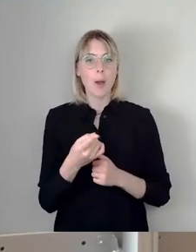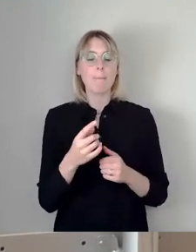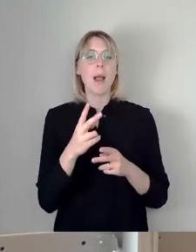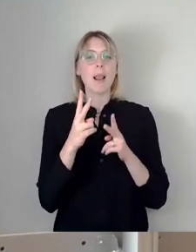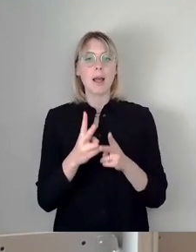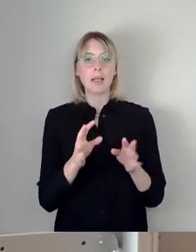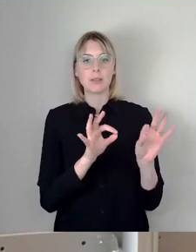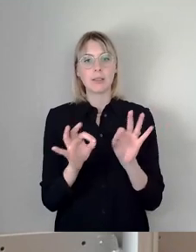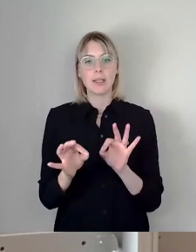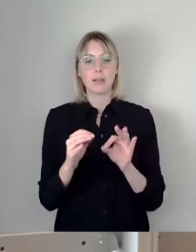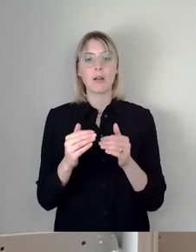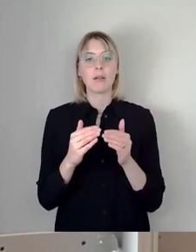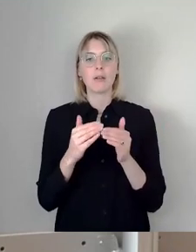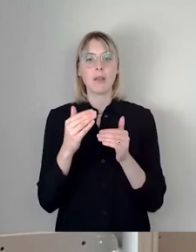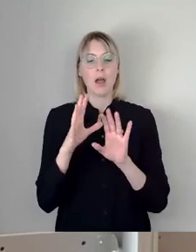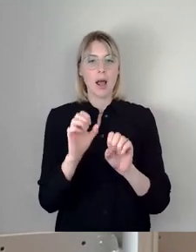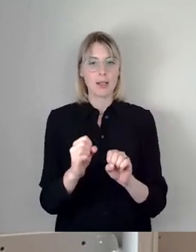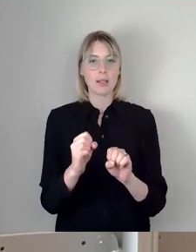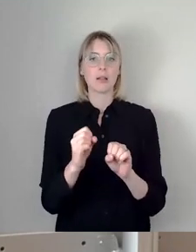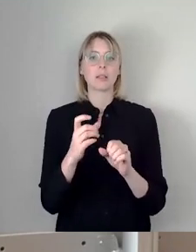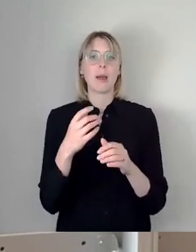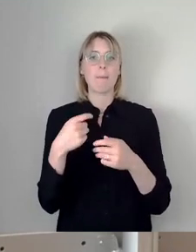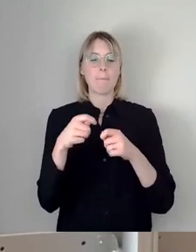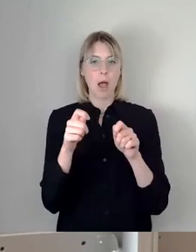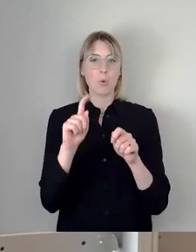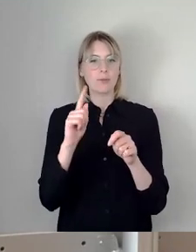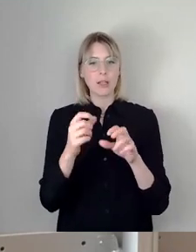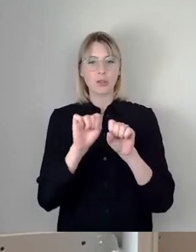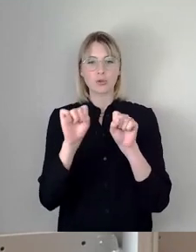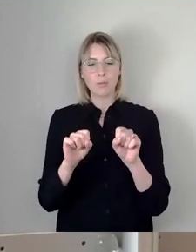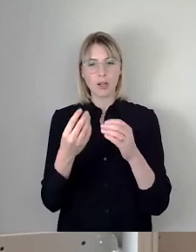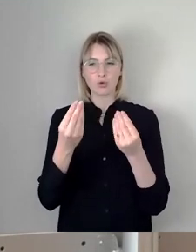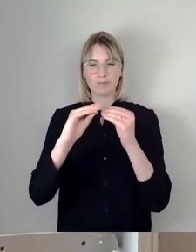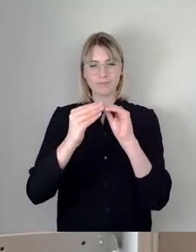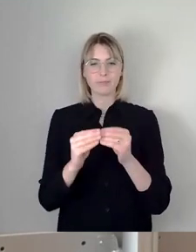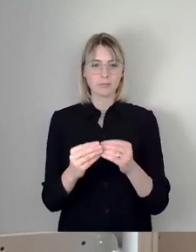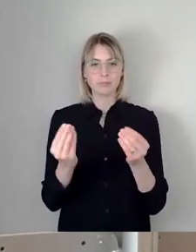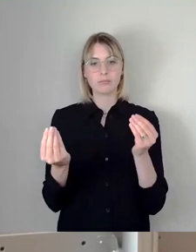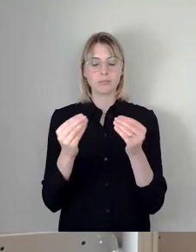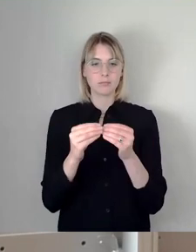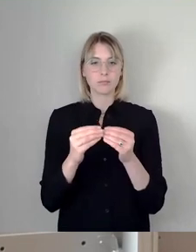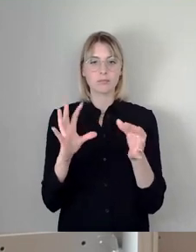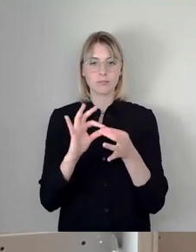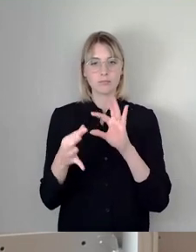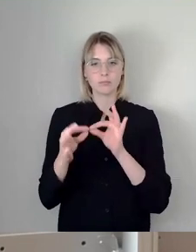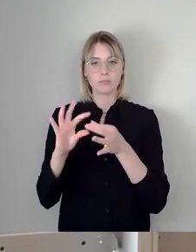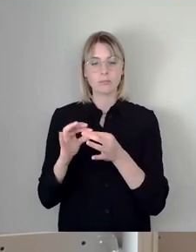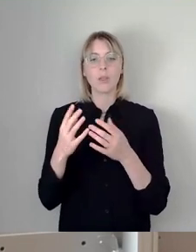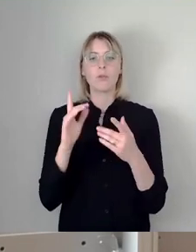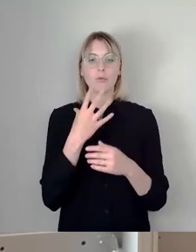Der ist wieder in sich unsystematisch zusammengesetzt, es soll nachhaltig gebaut werden, also klimaneutral, in einem